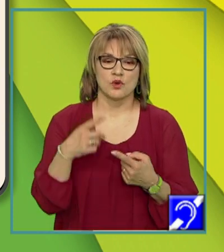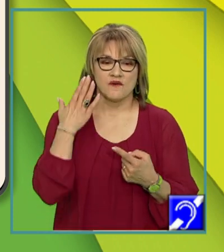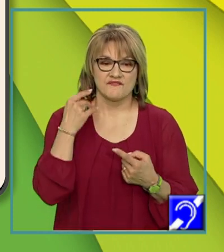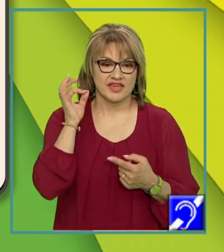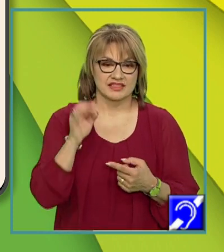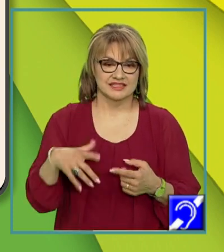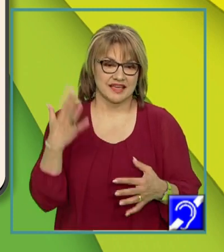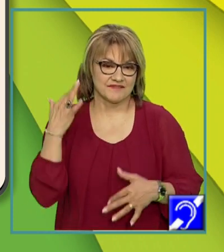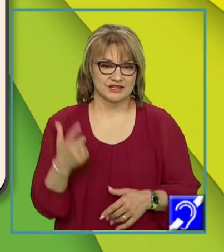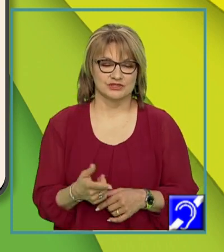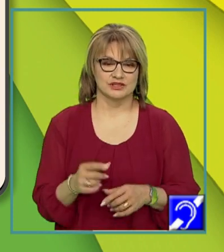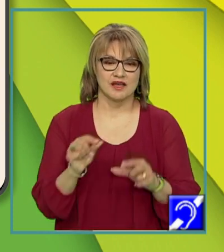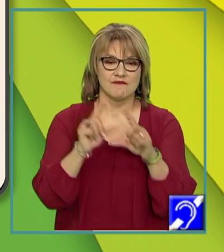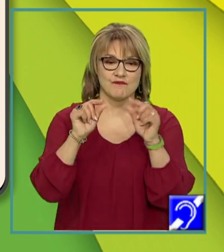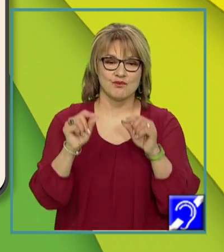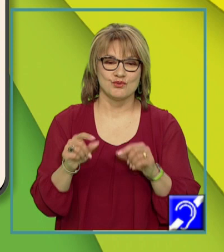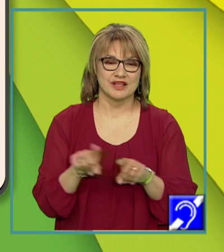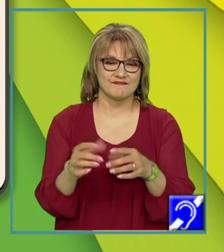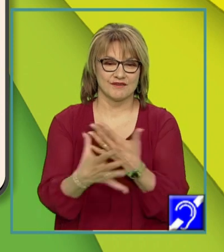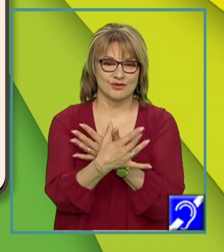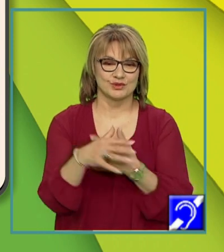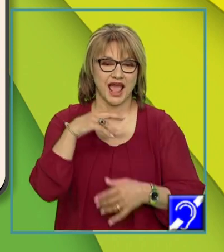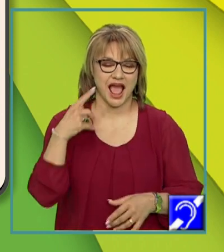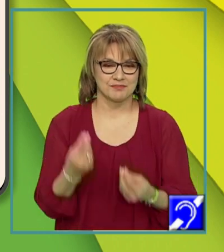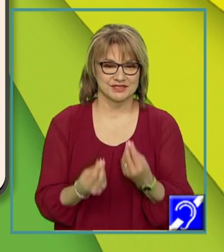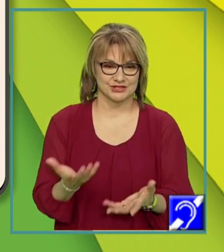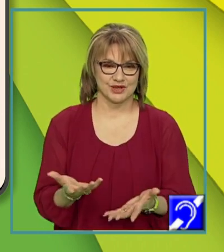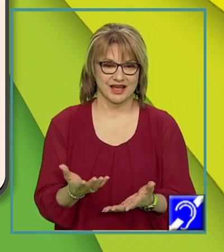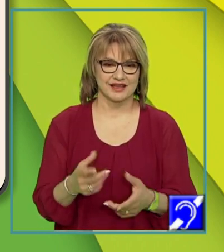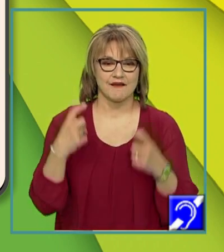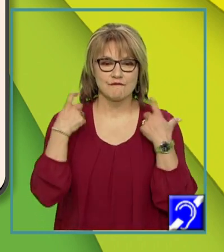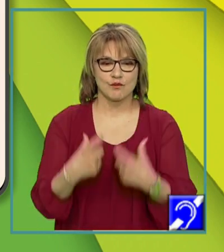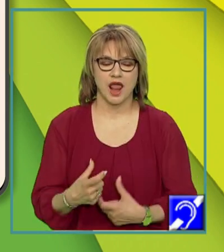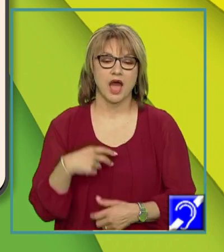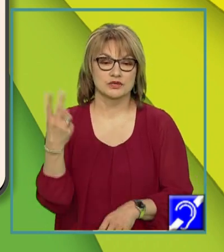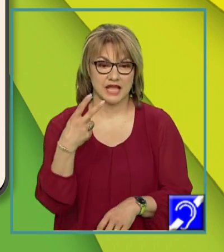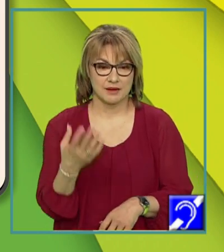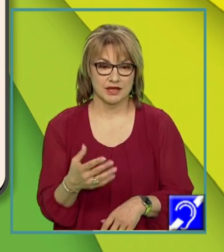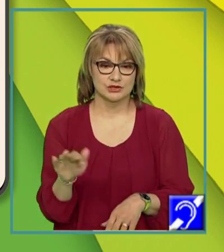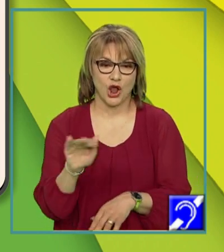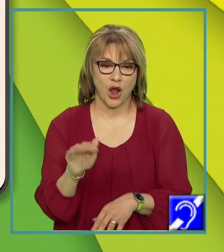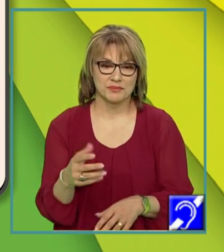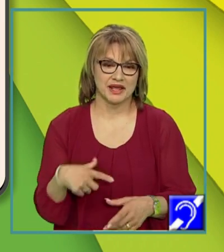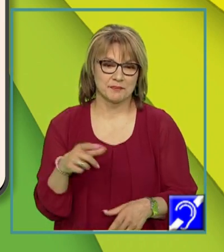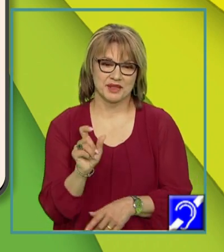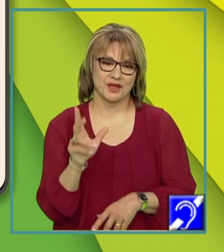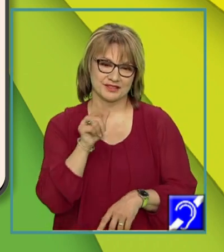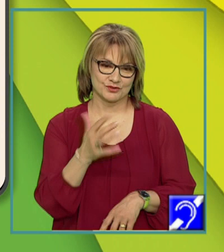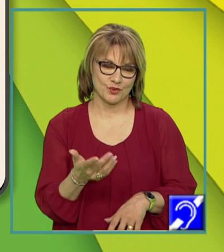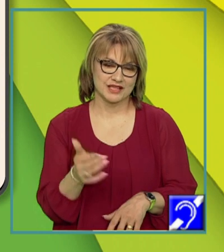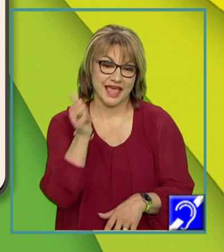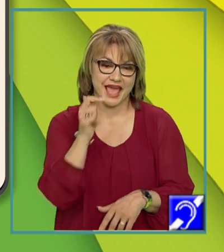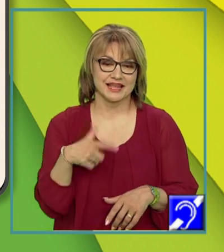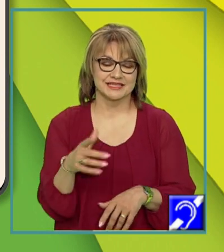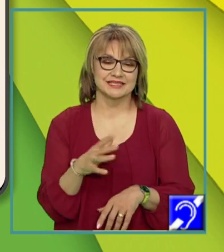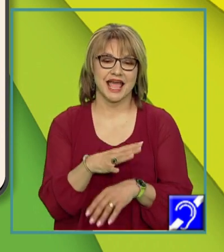albi ce se joacă. Fularul este albastru. Copilăria este o perioadă frumoasă. Iarna e anotimpul poveștilor. În fiecare